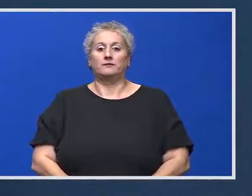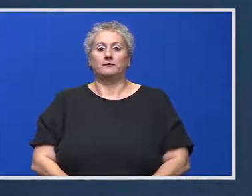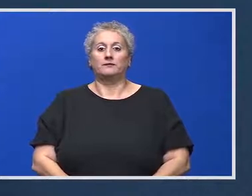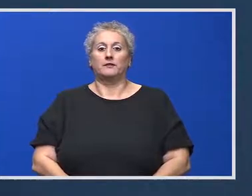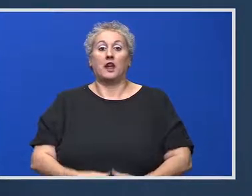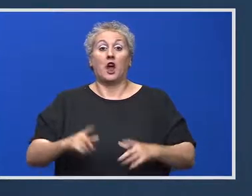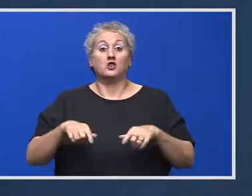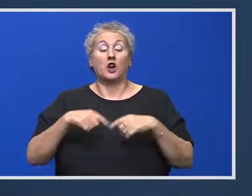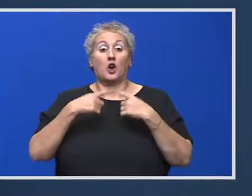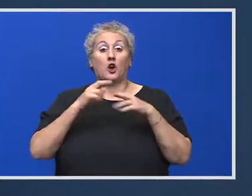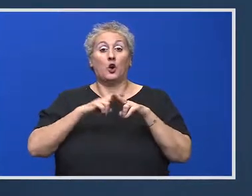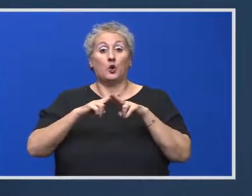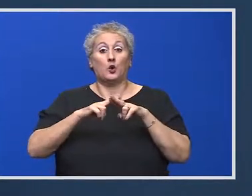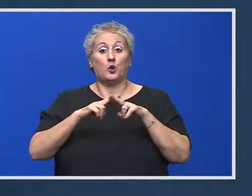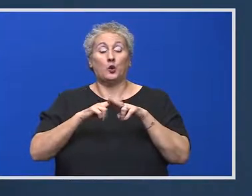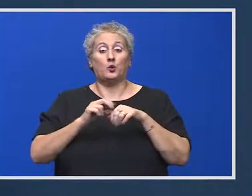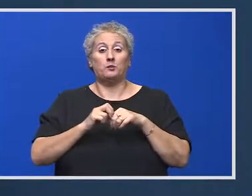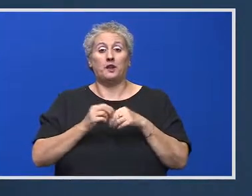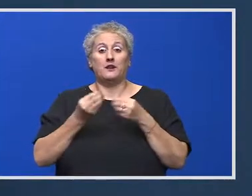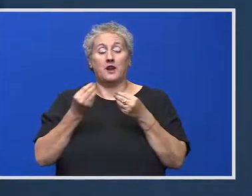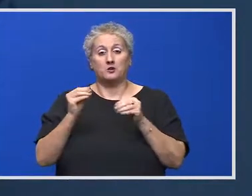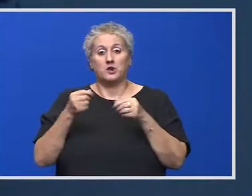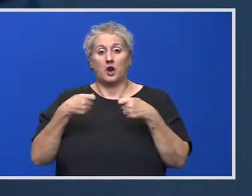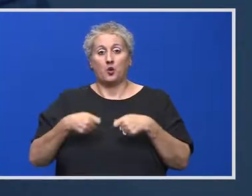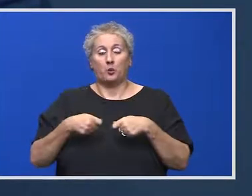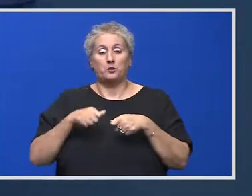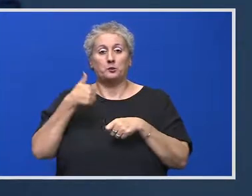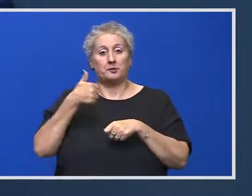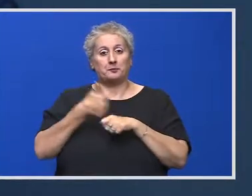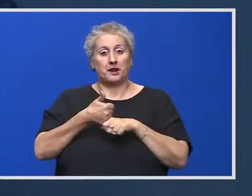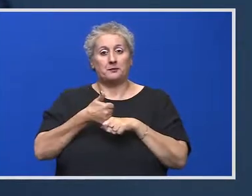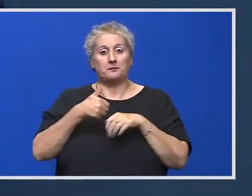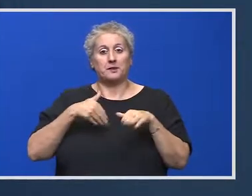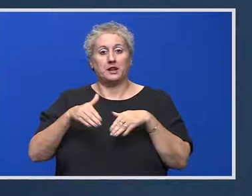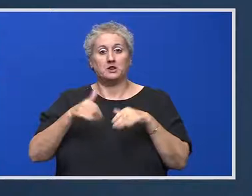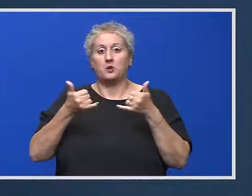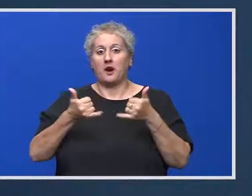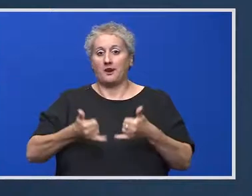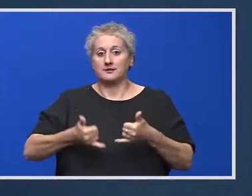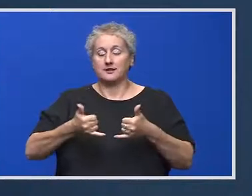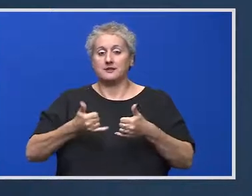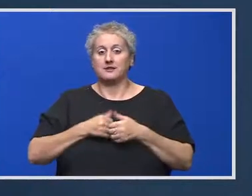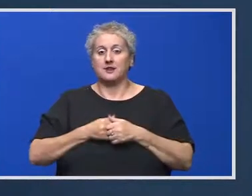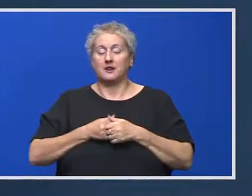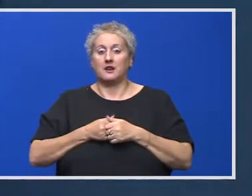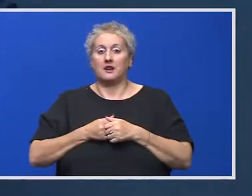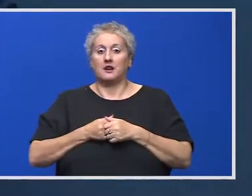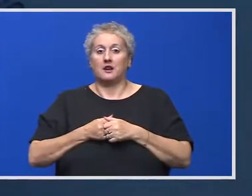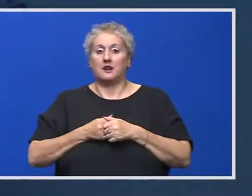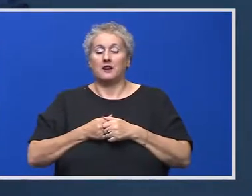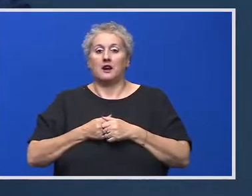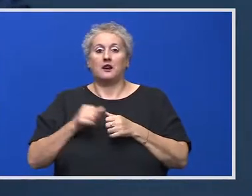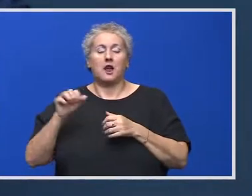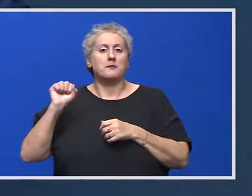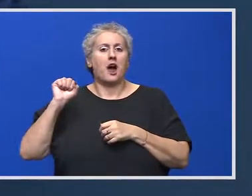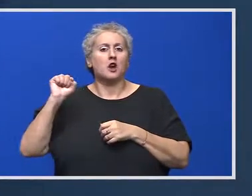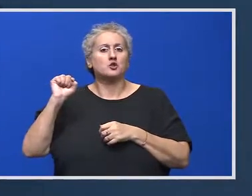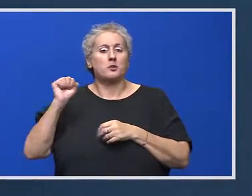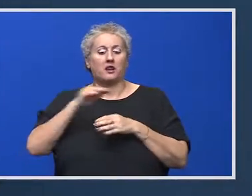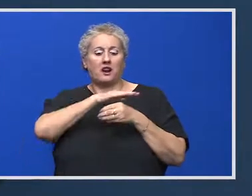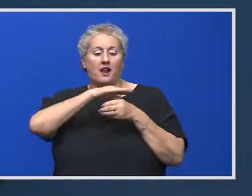Așa cum am însat și premierul, astăzi am asumat la nivelul guvernului